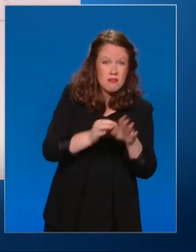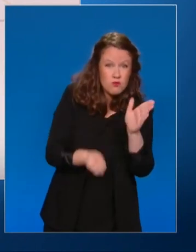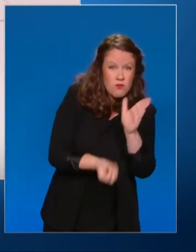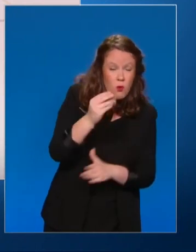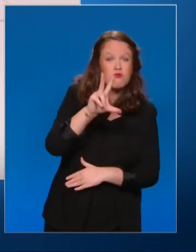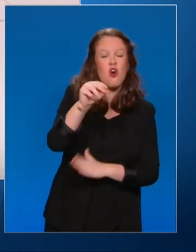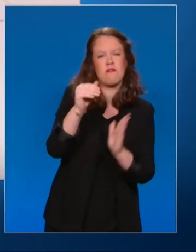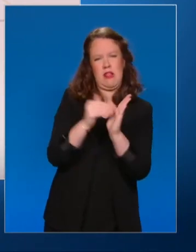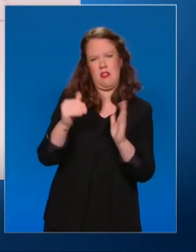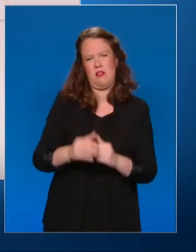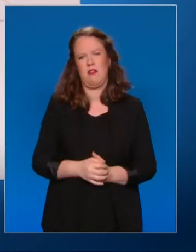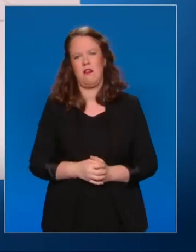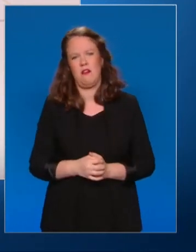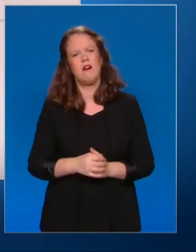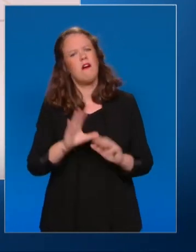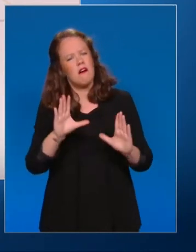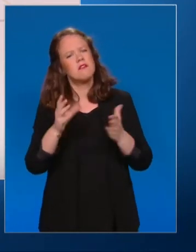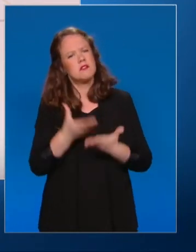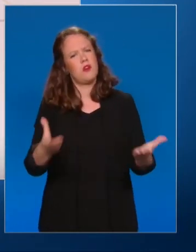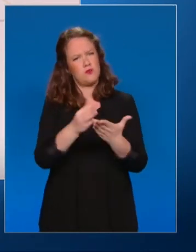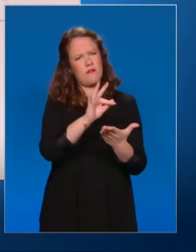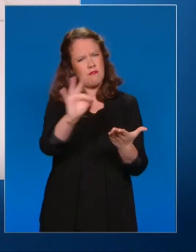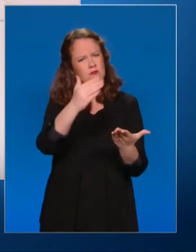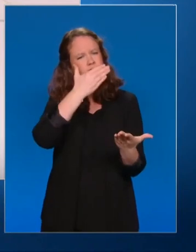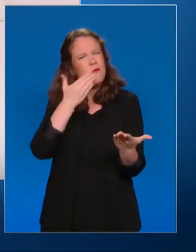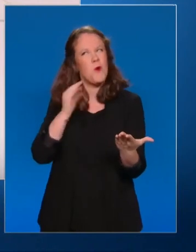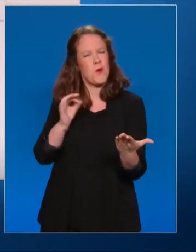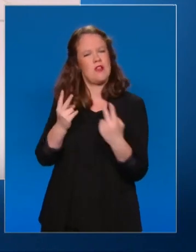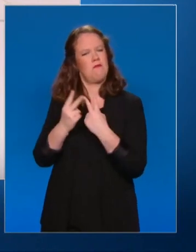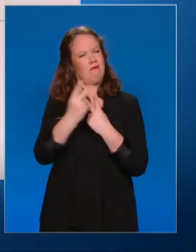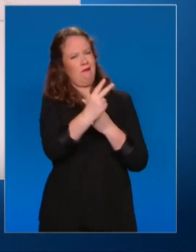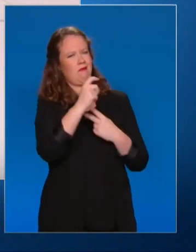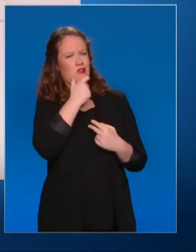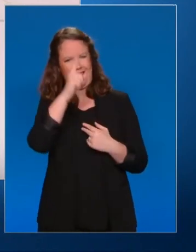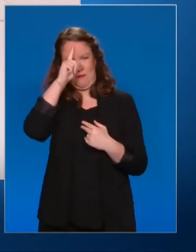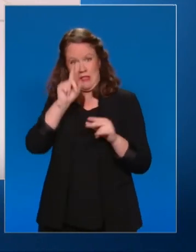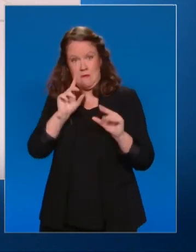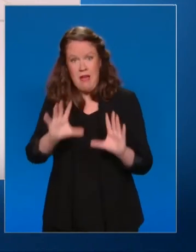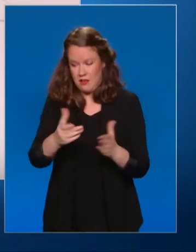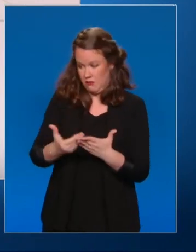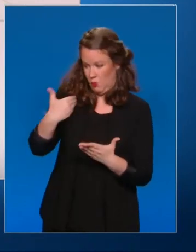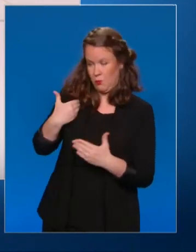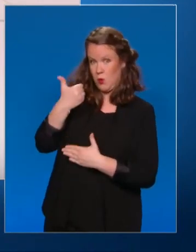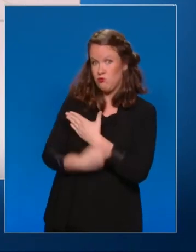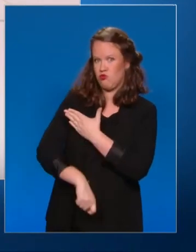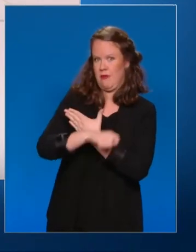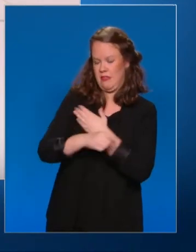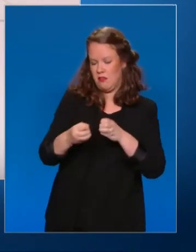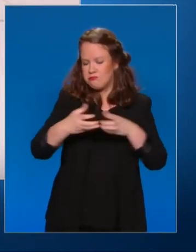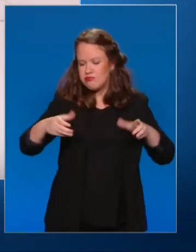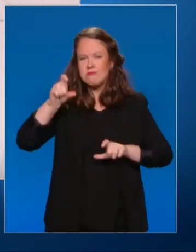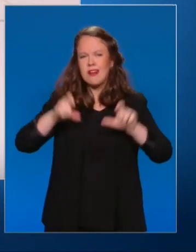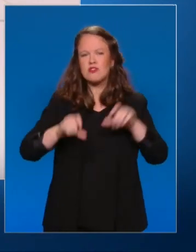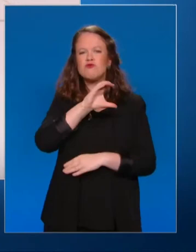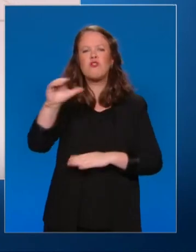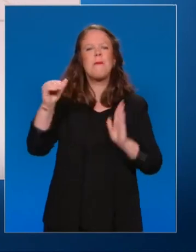vos efforts la situation en France est plus favorable, l'augmentation de 40% en une semaine de notre taux d'incidence